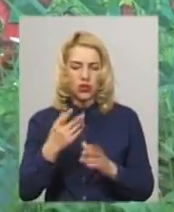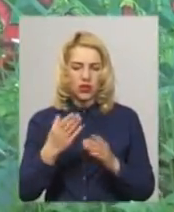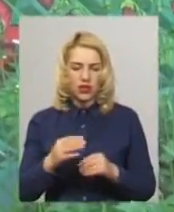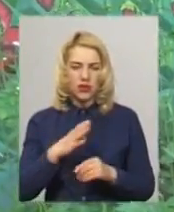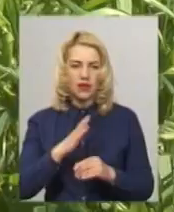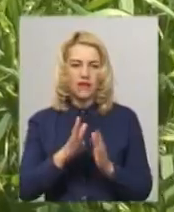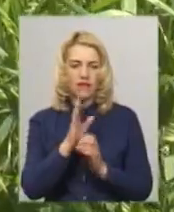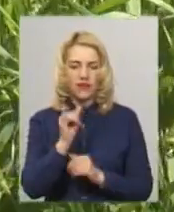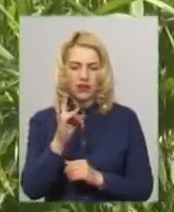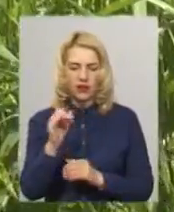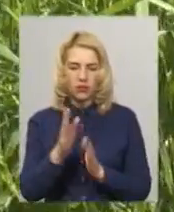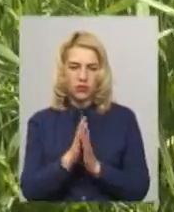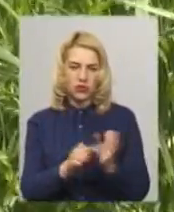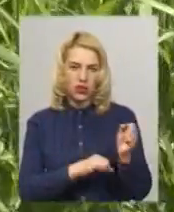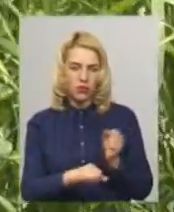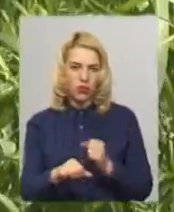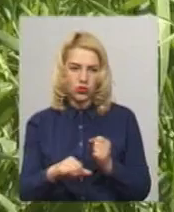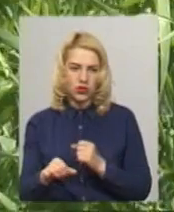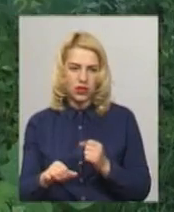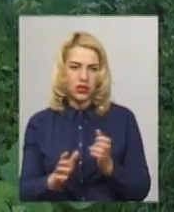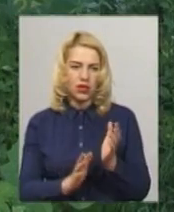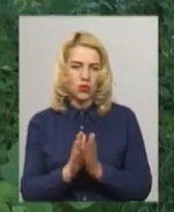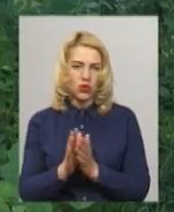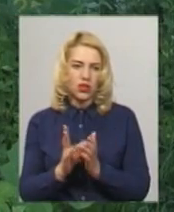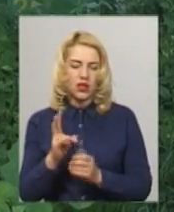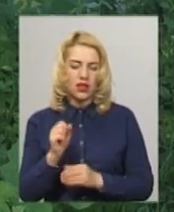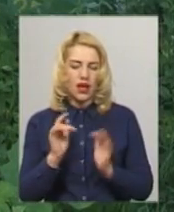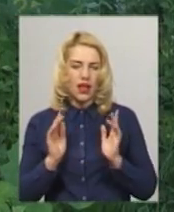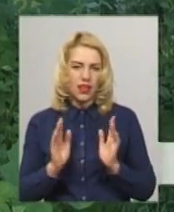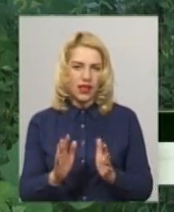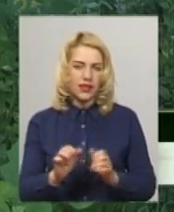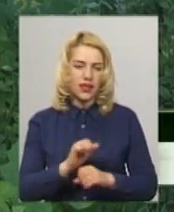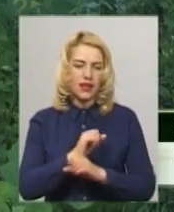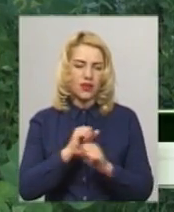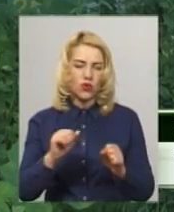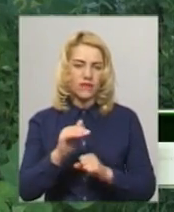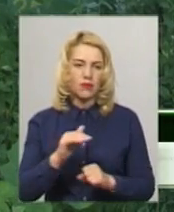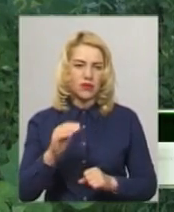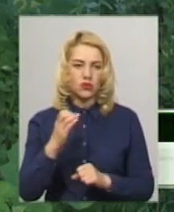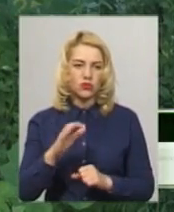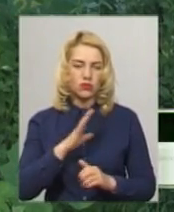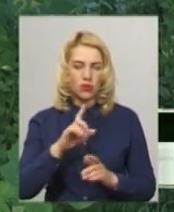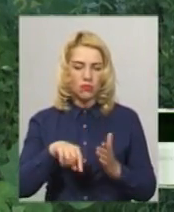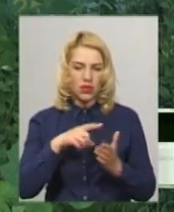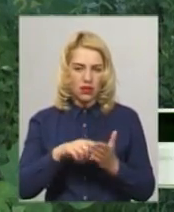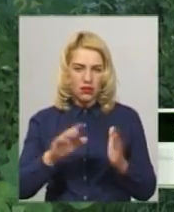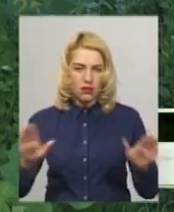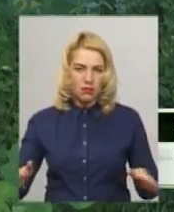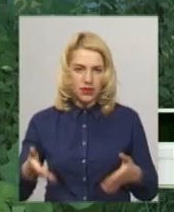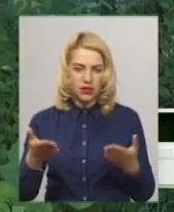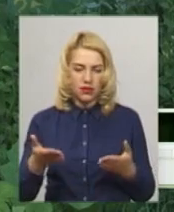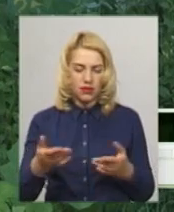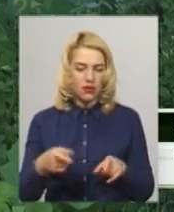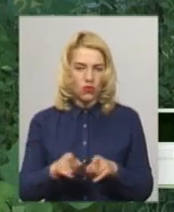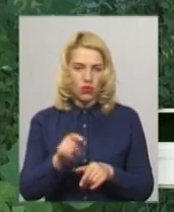проханням покосити бур'яни на алеї Герої Небесної Сотні. Я підняла питання на сесії, що такого ж не має бути як, тому